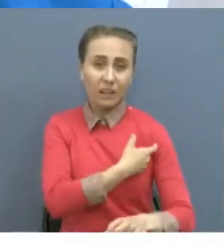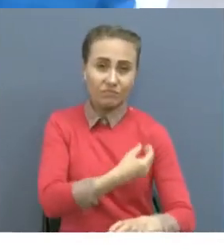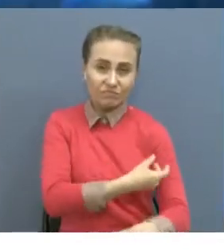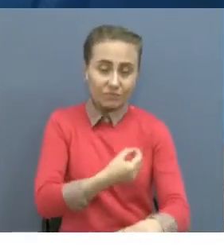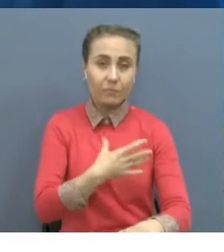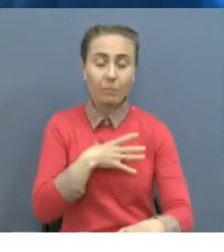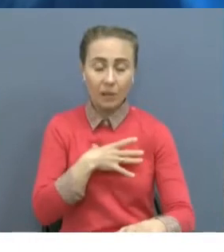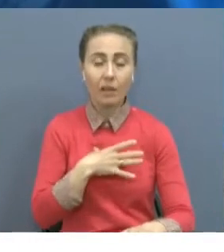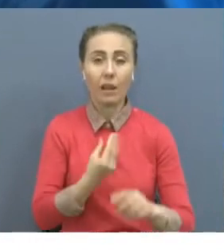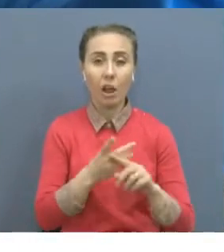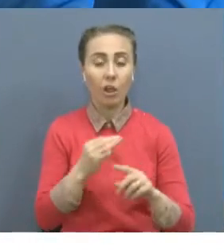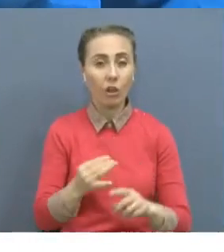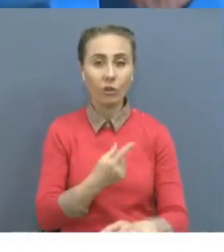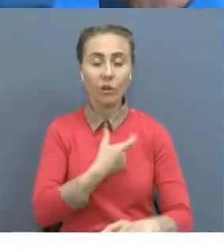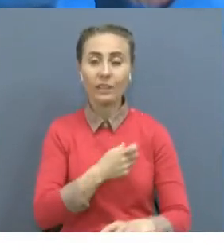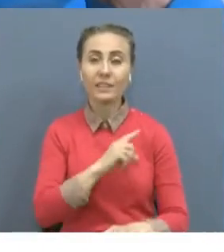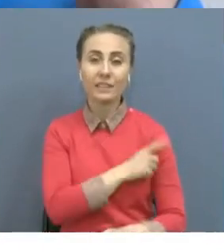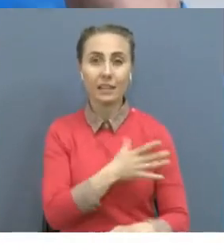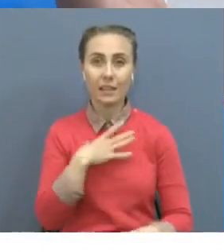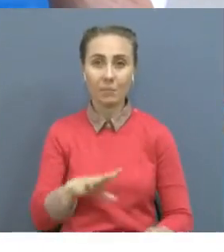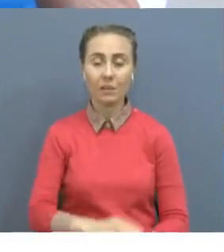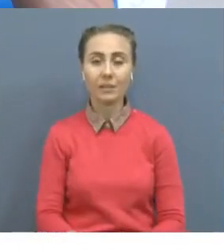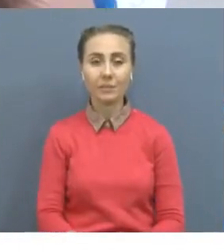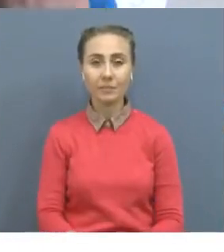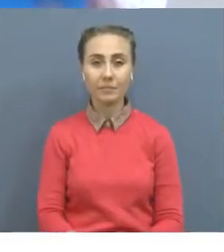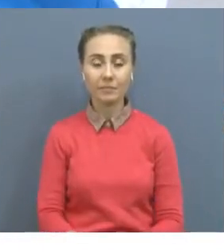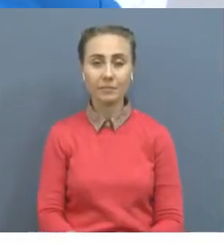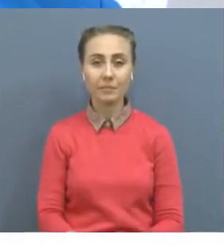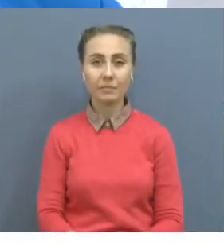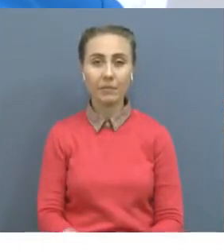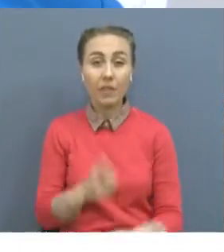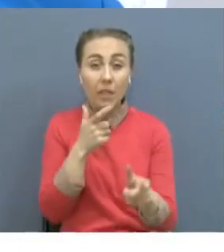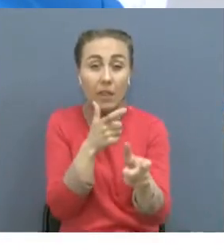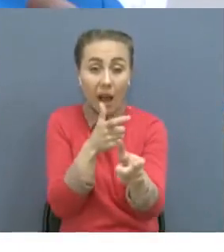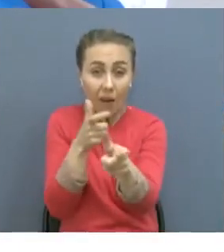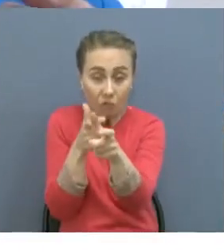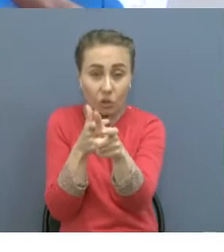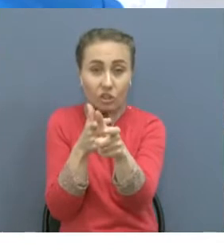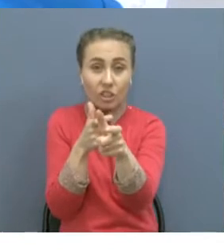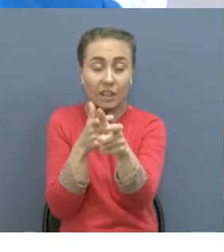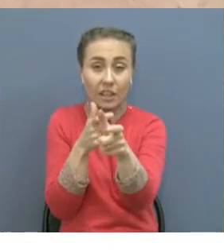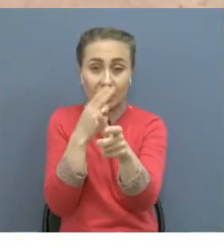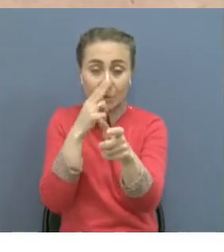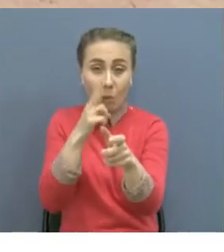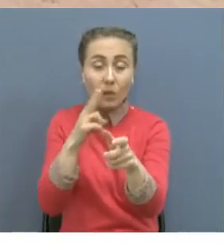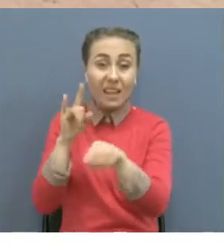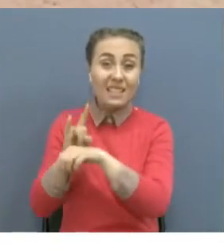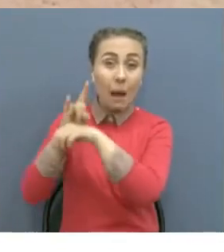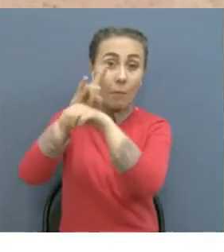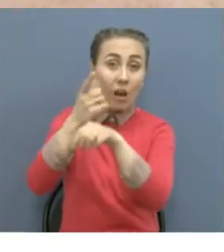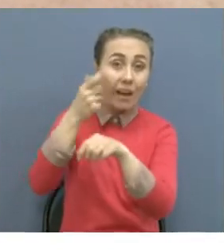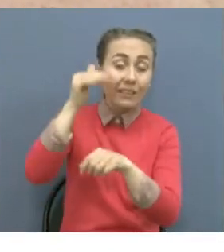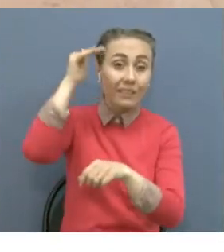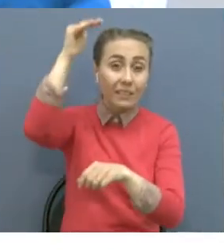Бағыттаушылар ұшу жылдамдығы мен бейіктігін ескере отырып, самолетке қарай көздейді. Ол кезде ұзақтықты өз жетін құрал тұратын. Өмірмен